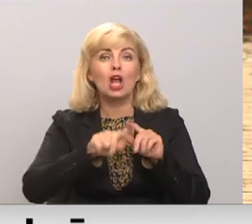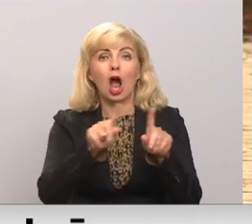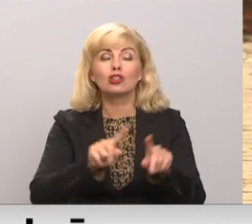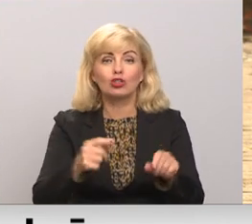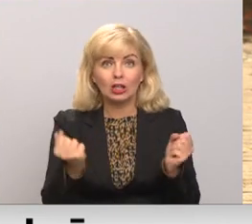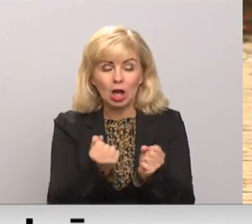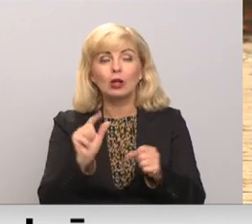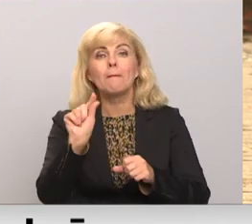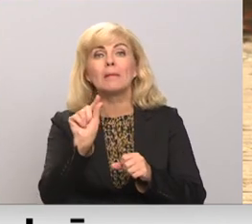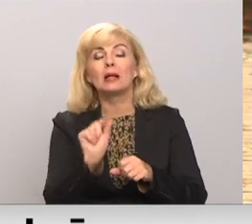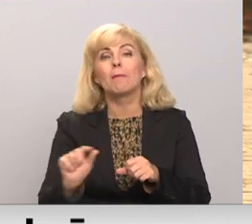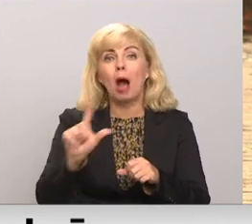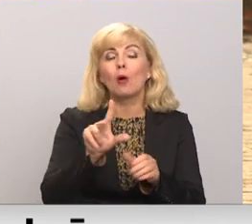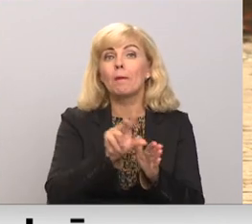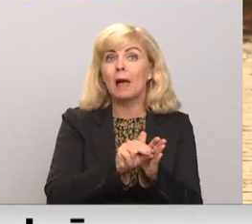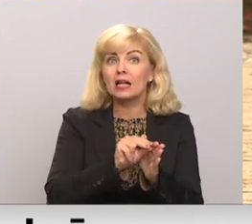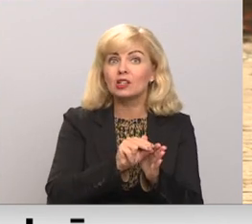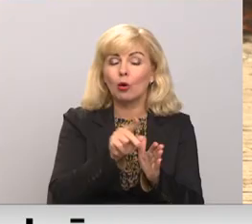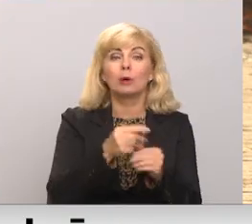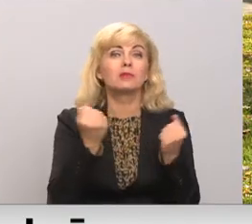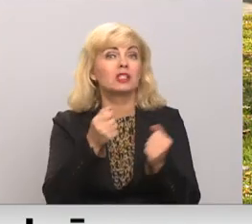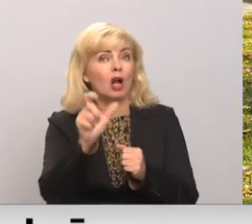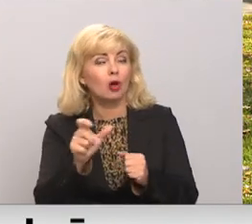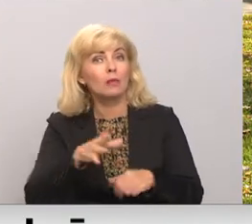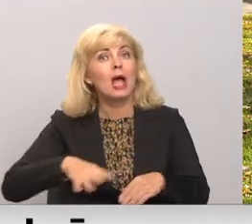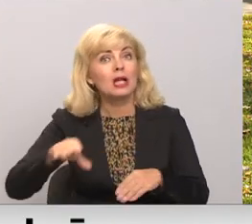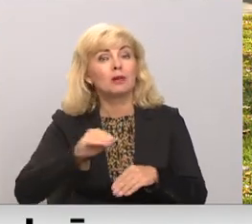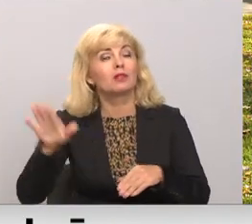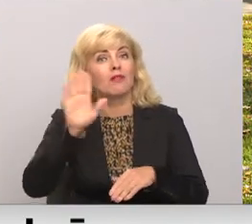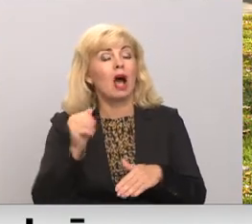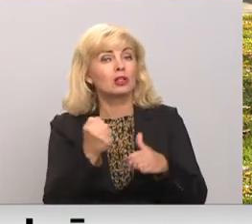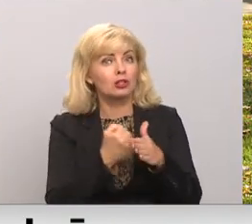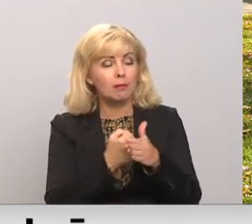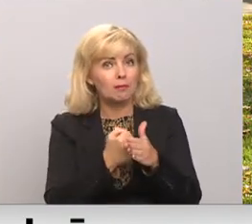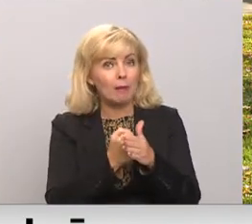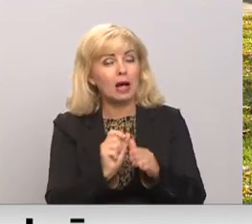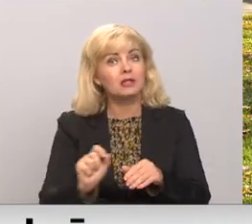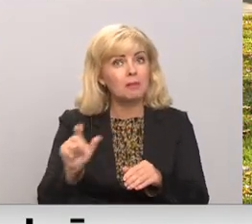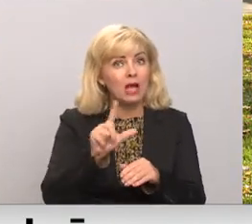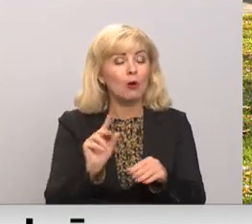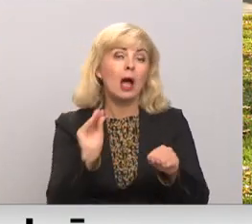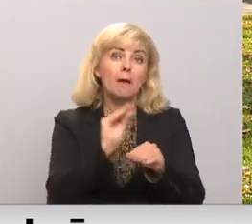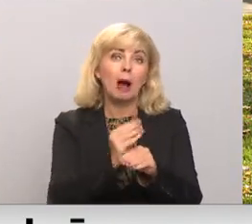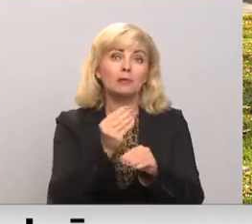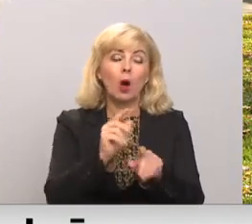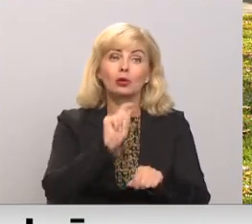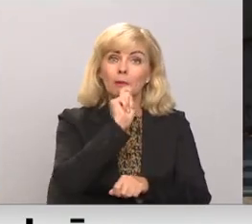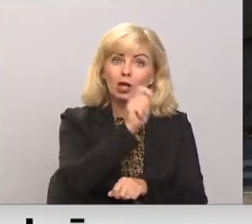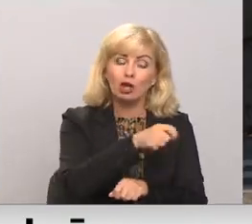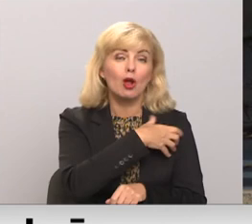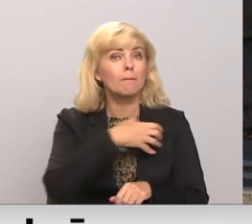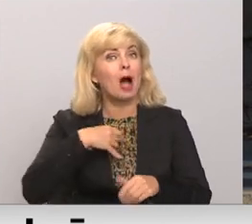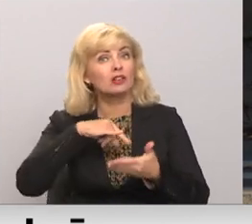palielināšanu gan pensionāriem, gan strādājošajiem, kā arī ģimenes valsts pabalstu pieaugumu. Tāpat papildu naudu iedalītu pašvaldību